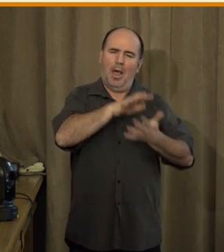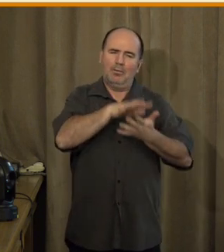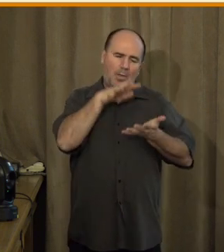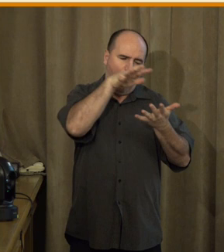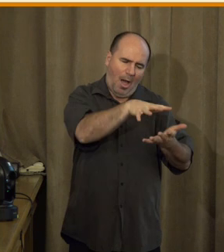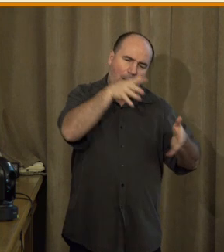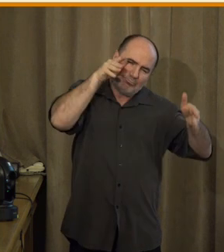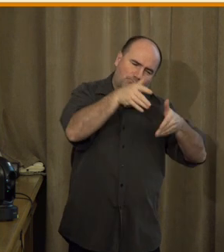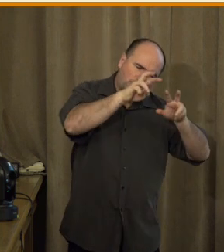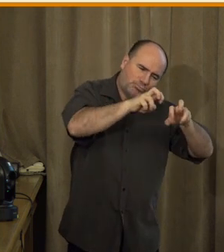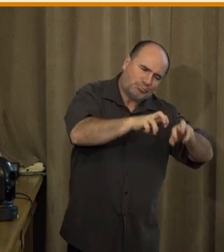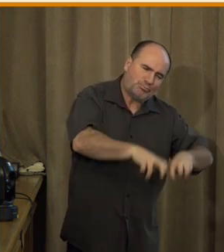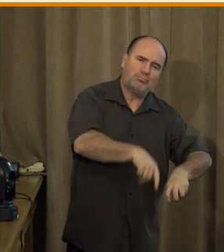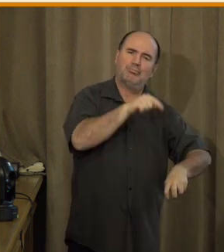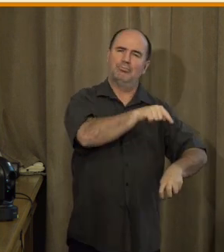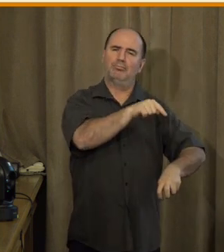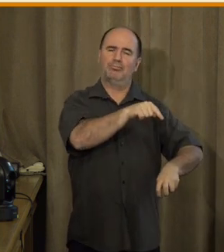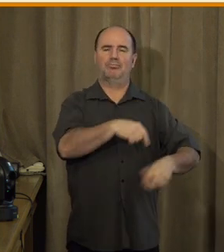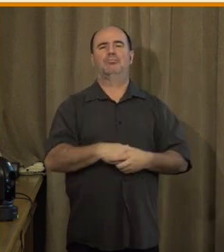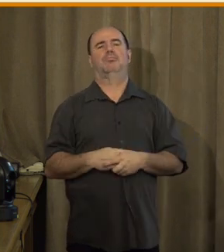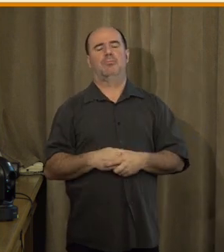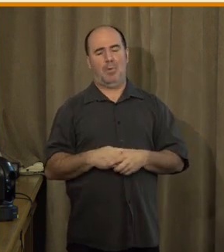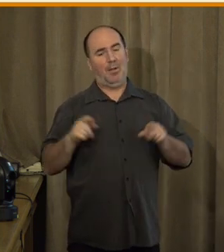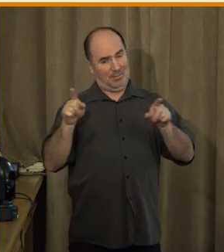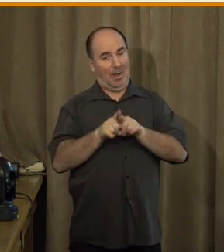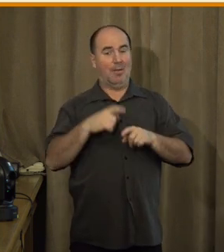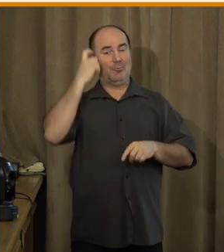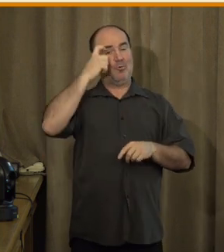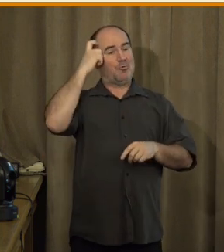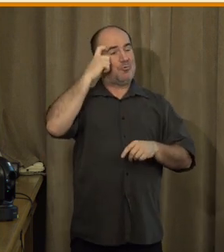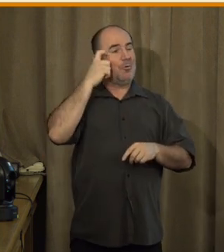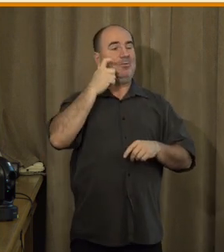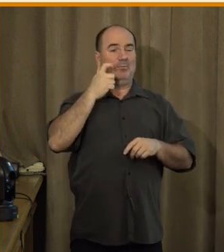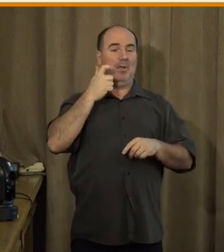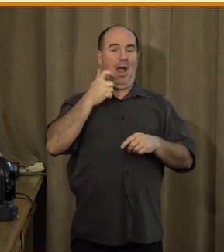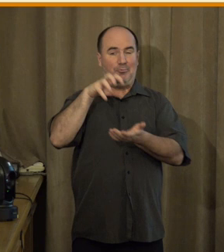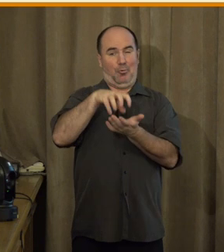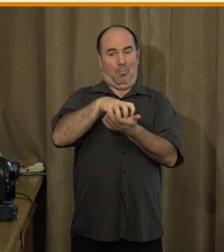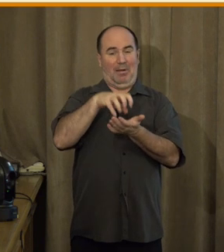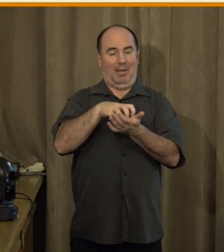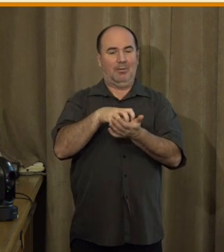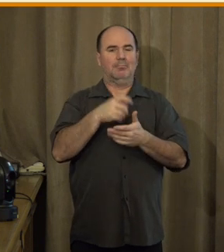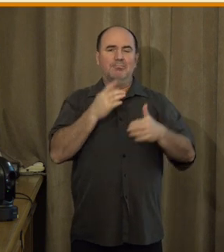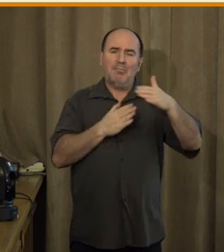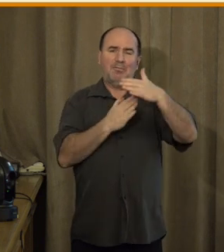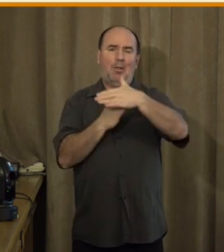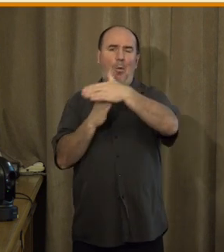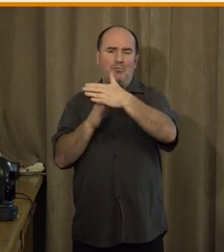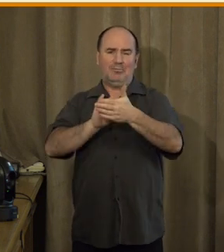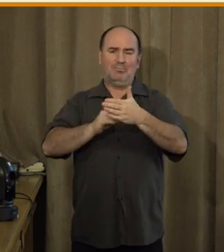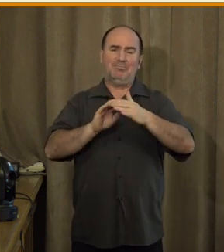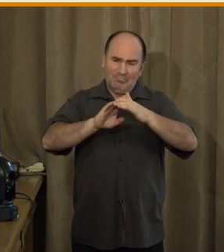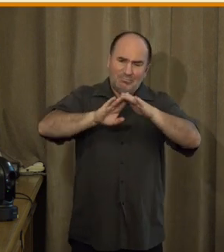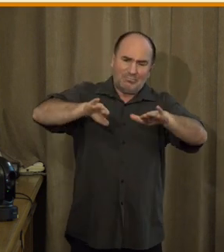Dále by bylo potřeba právě od skupiny digitálně vyloučených se více dozvědět o tom, jaké jsou ty překážky a zároveň jaká je